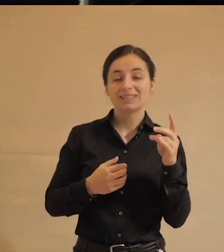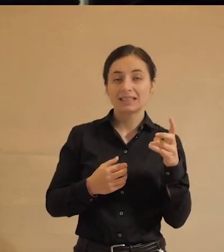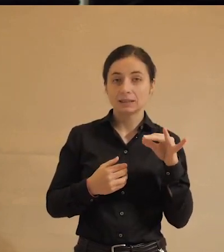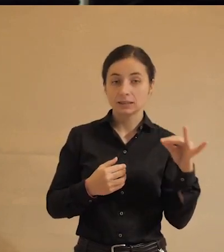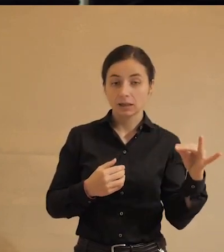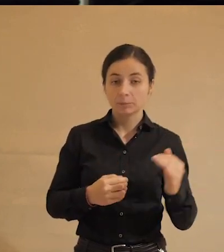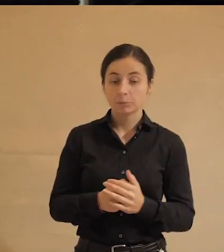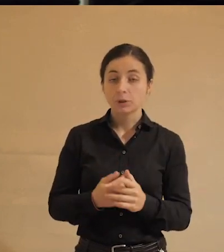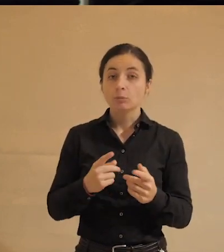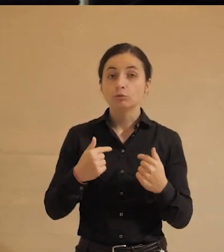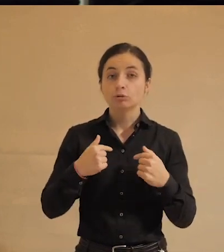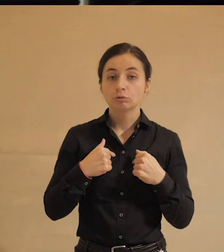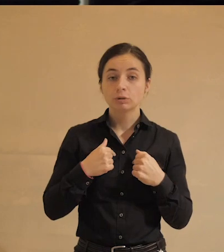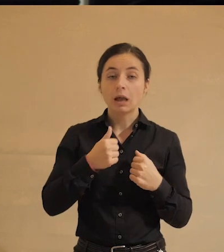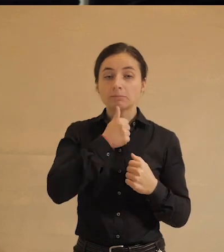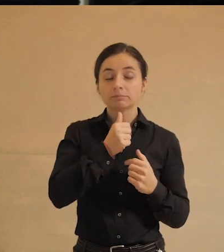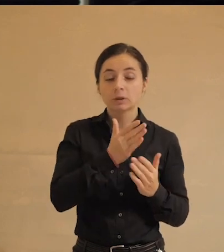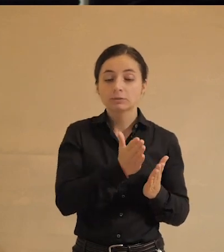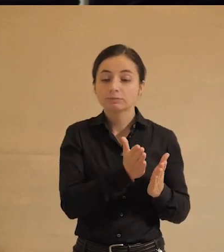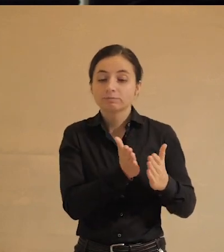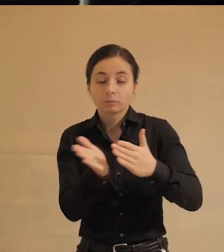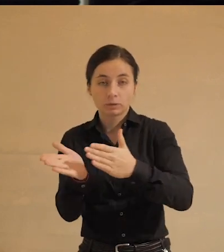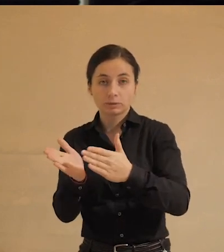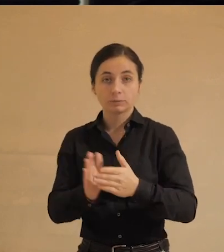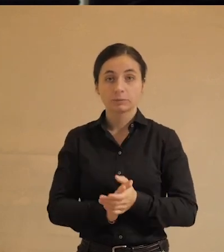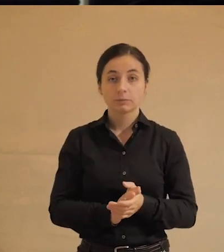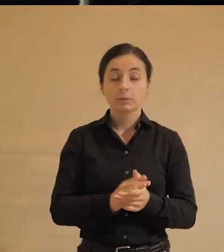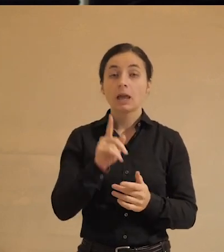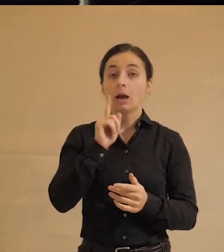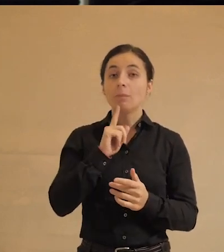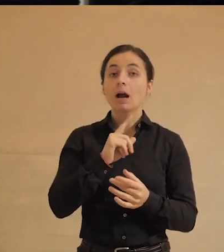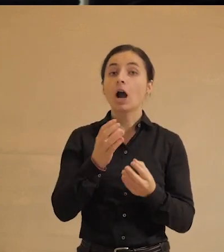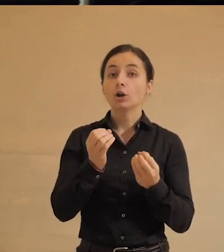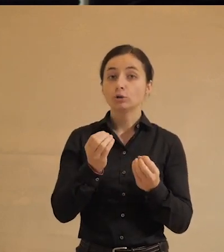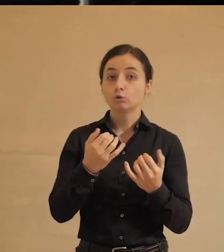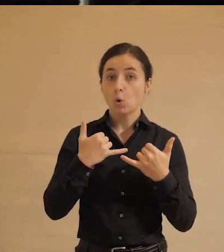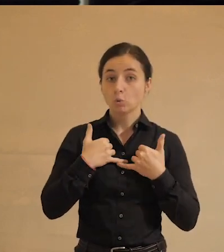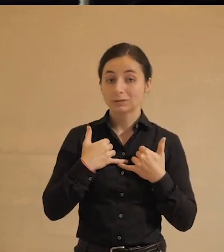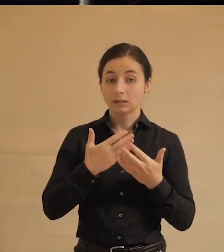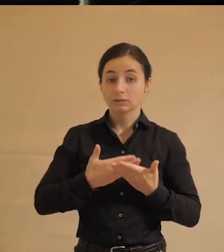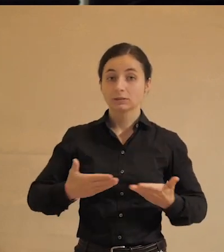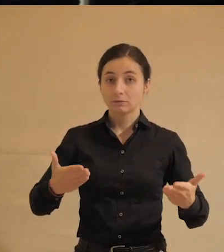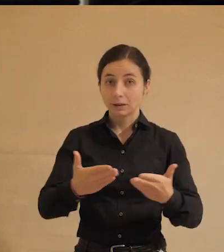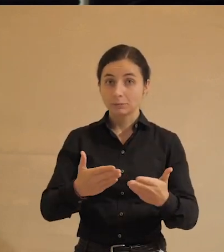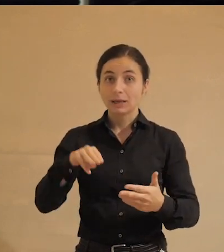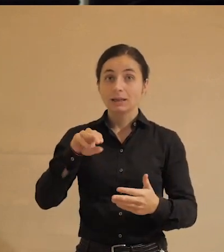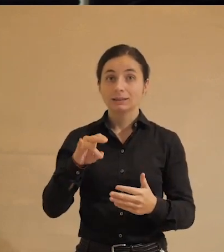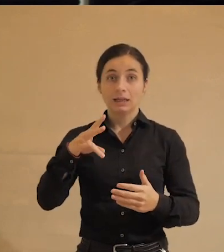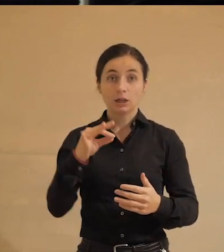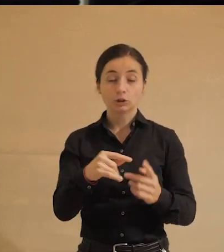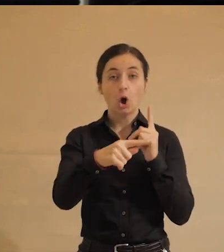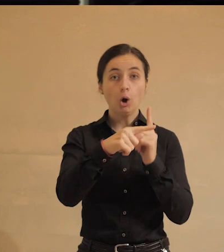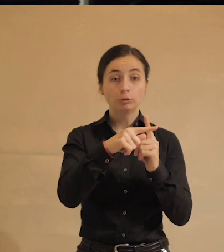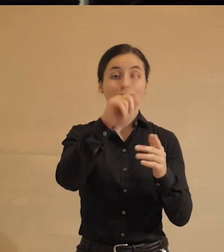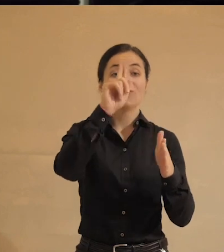я, так сказать, пытаюсь клонить. Пока еще у нас с вами технооптимисты верят в прогресс, в